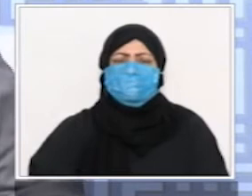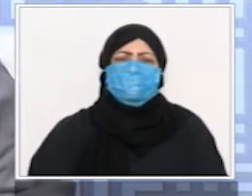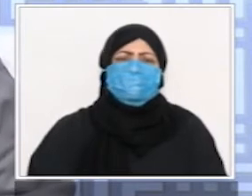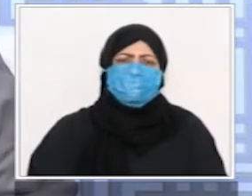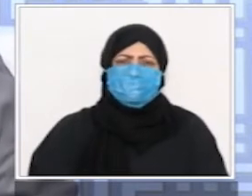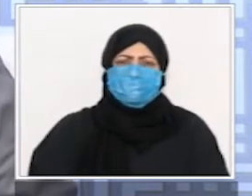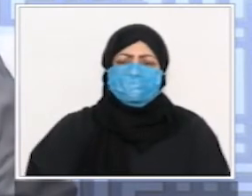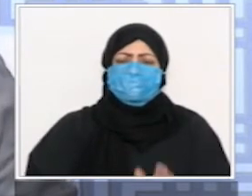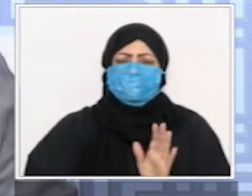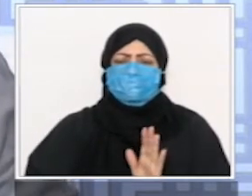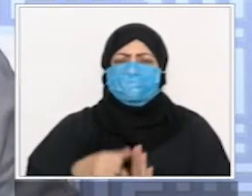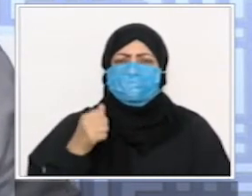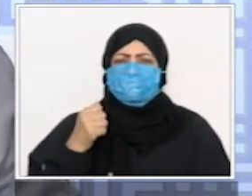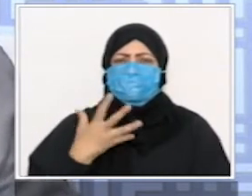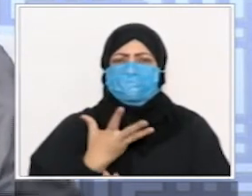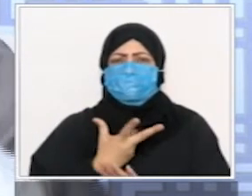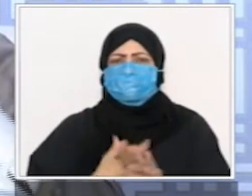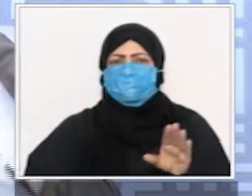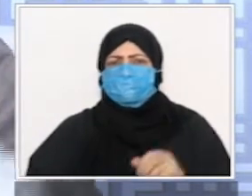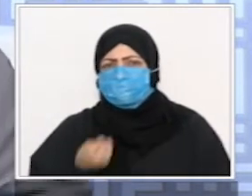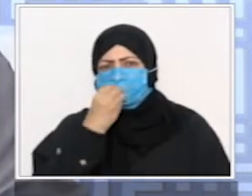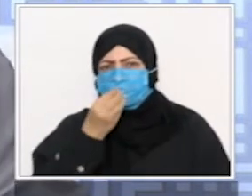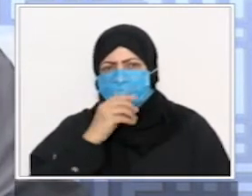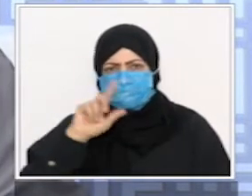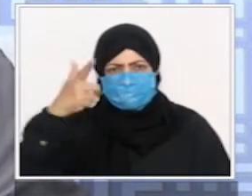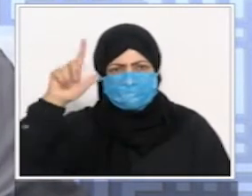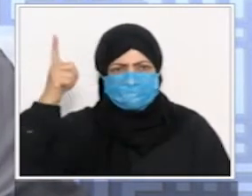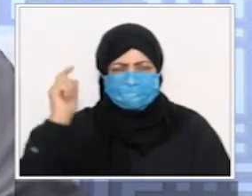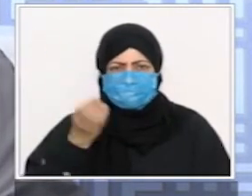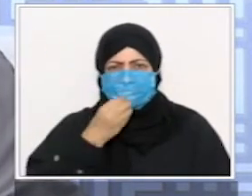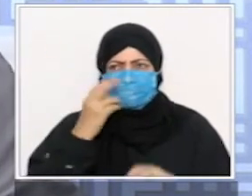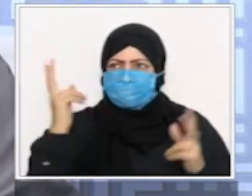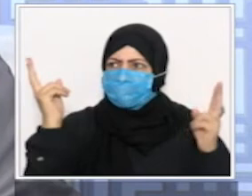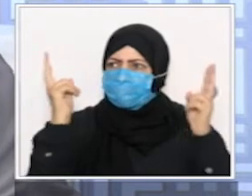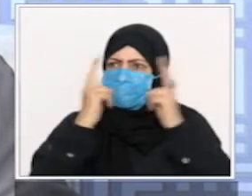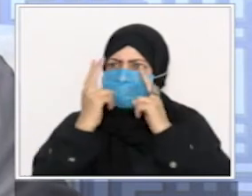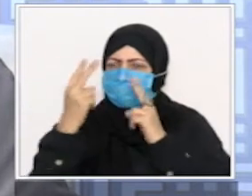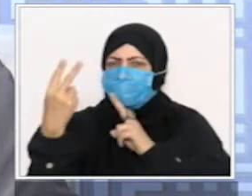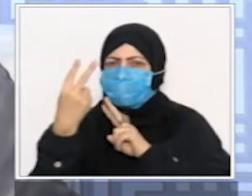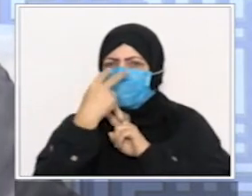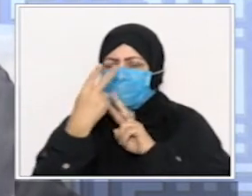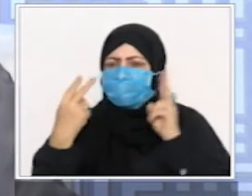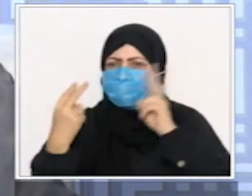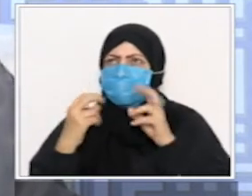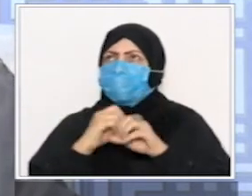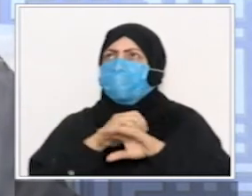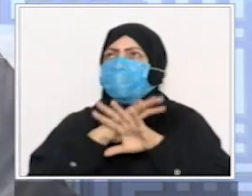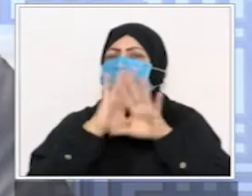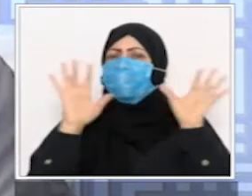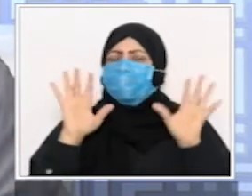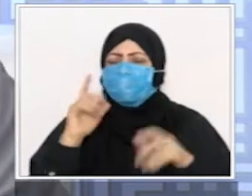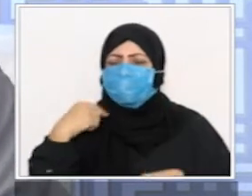يرى الناس وجوه بعضهم بعضا وتظهر عليهم العلامات الضوء الشروق والشمس قليلا تطلع